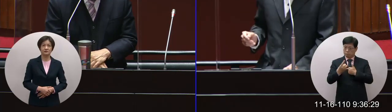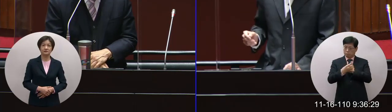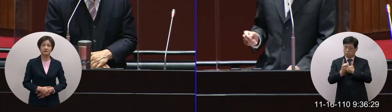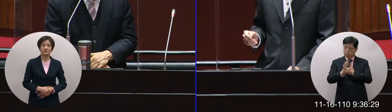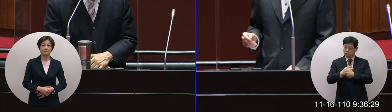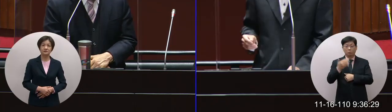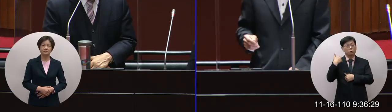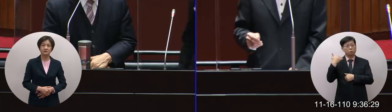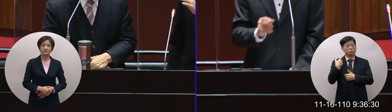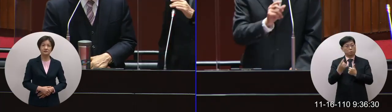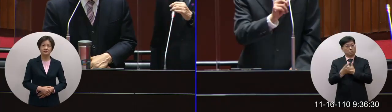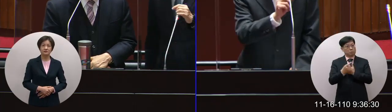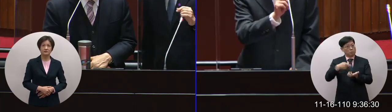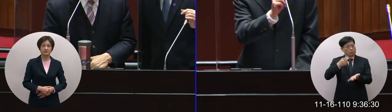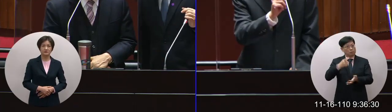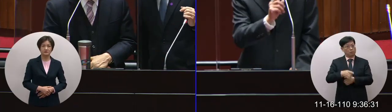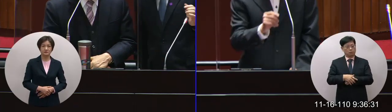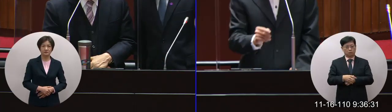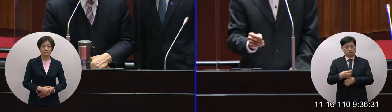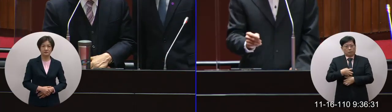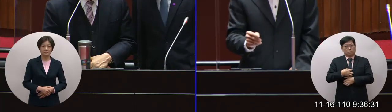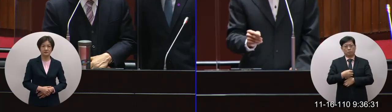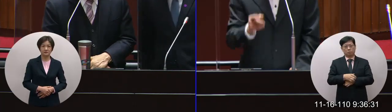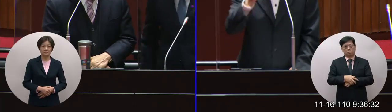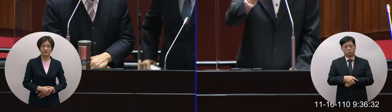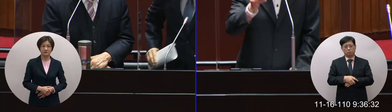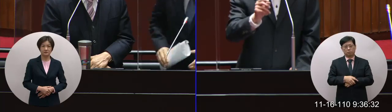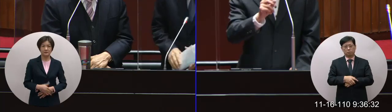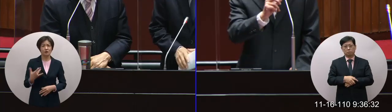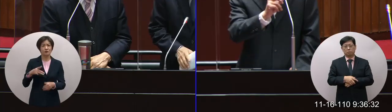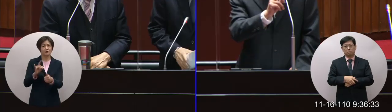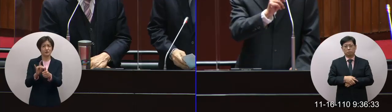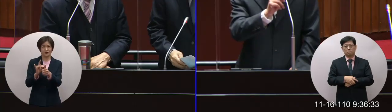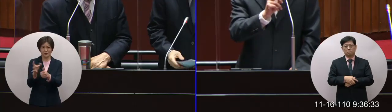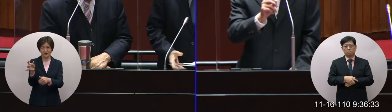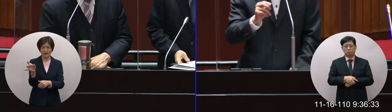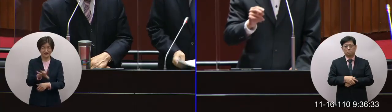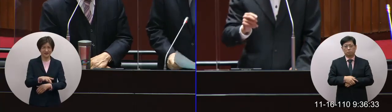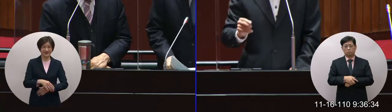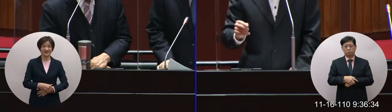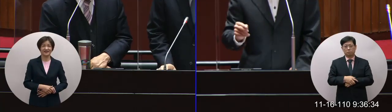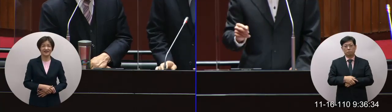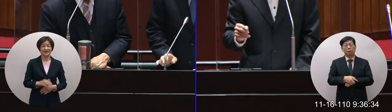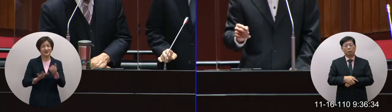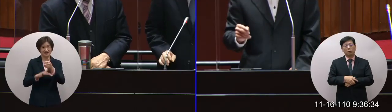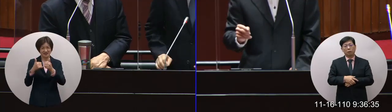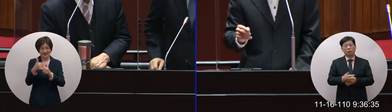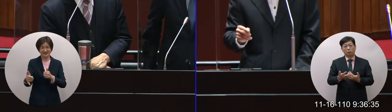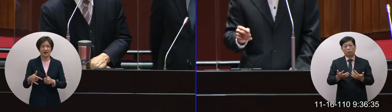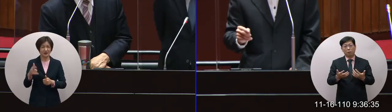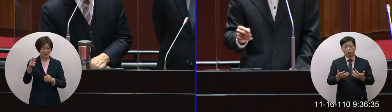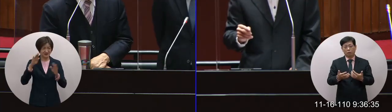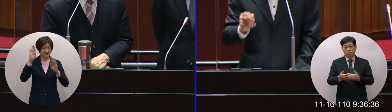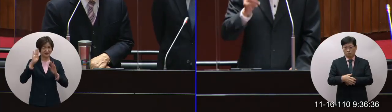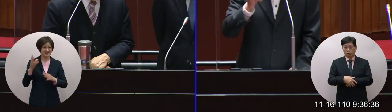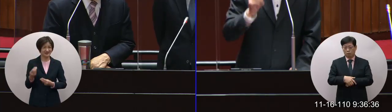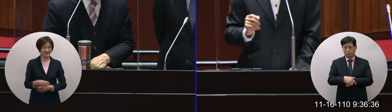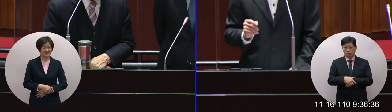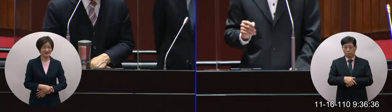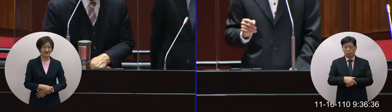騙我啦我上次被你騙過害我嚇一跳我沒有騙過你耶我以為不能亂講